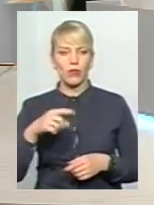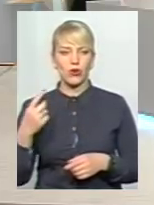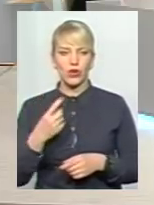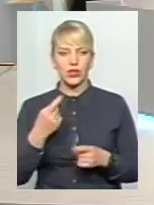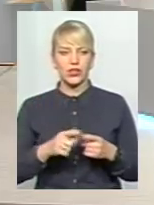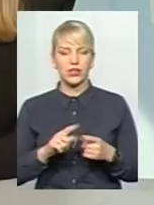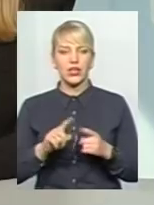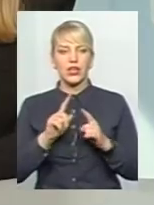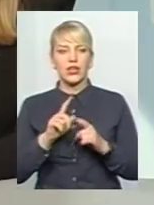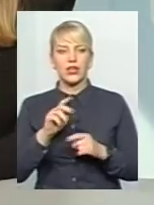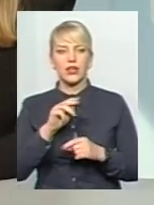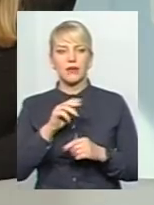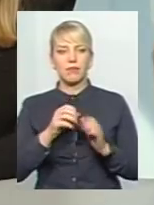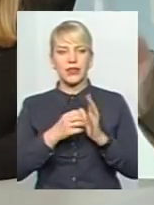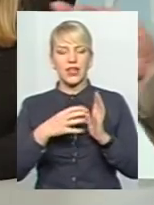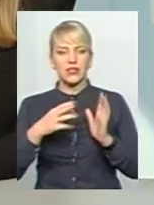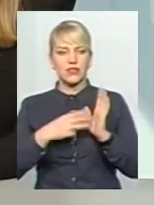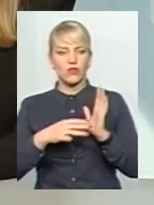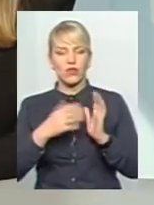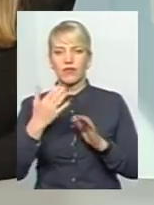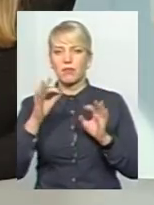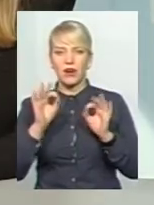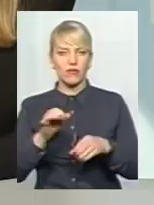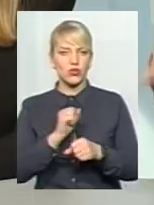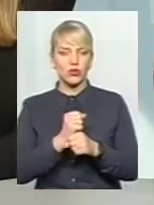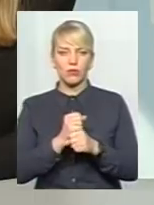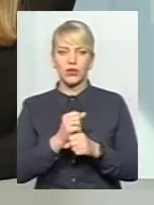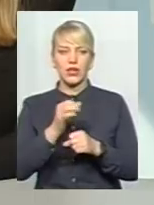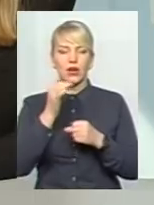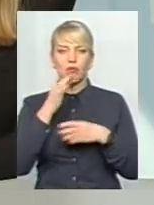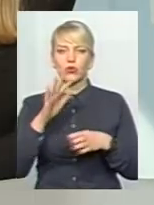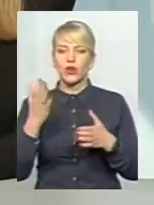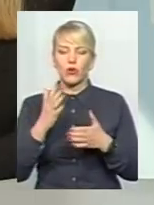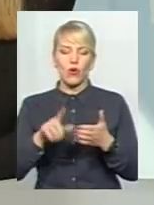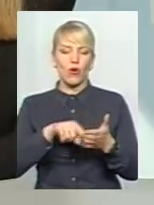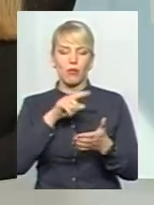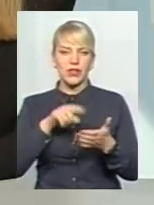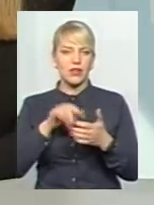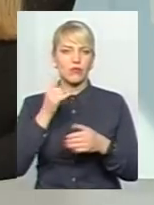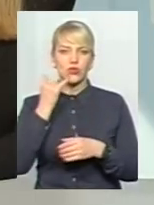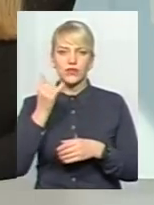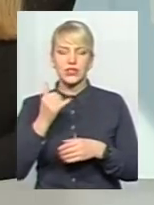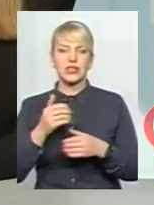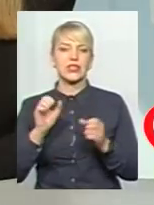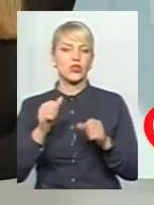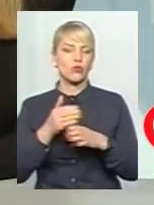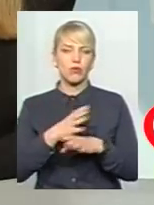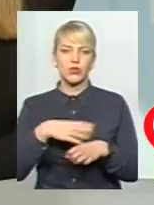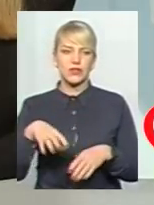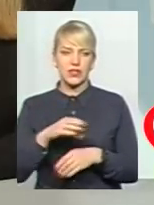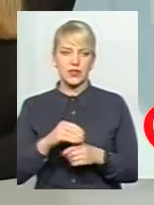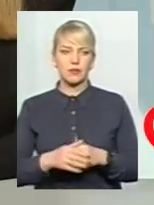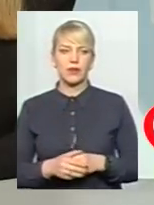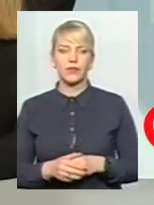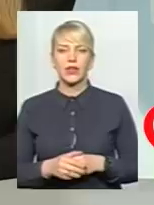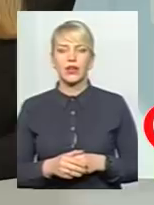і особливо, скажімо, ваші 15-80. Тут ви зробили супер, з будь-якого питанням можна дзвонити туди, там допоможуть з усім. А спитати, хотів би сказати про будівництво,